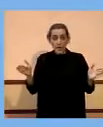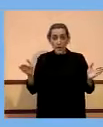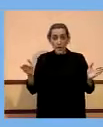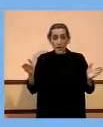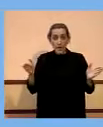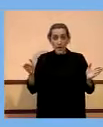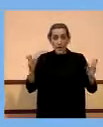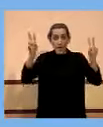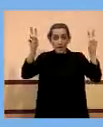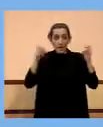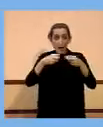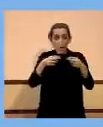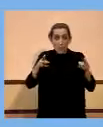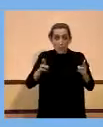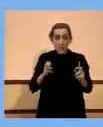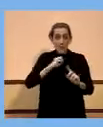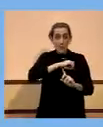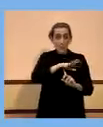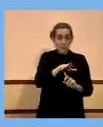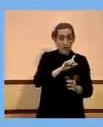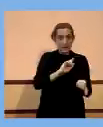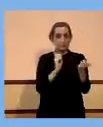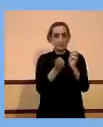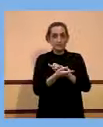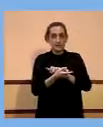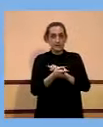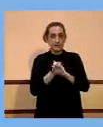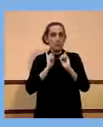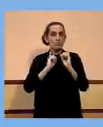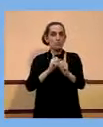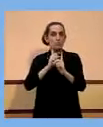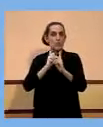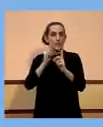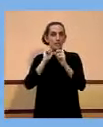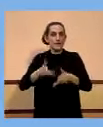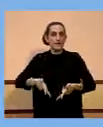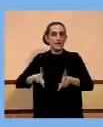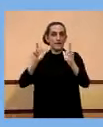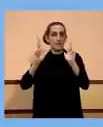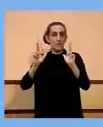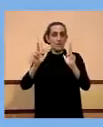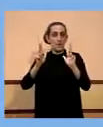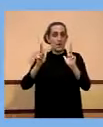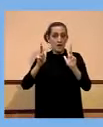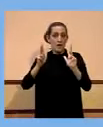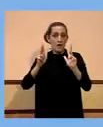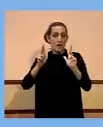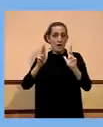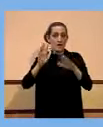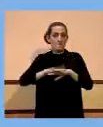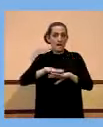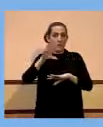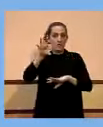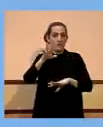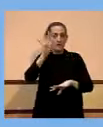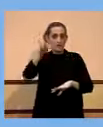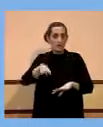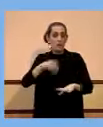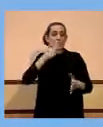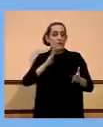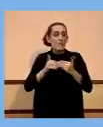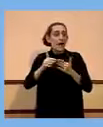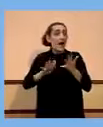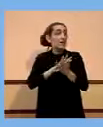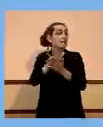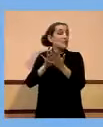comarcal i passar d'un confinament comarcal o una mobilitat lliure dins de la comunitat, com sembla que s'està plantejant. Gràcies.